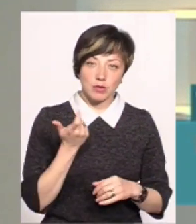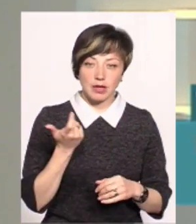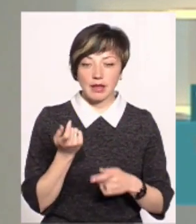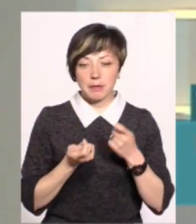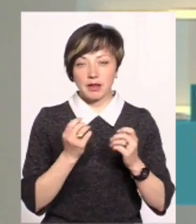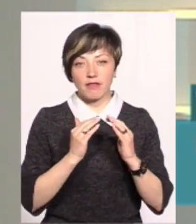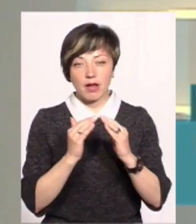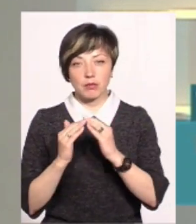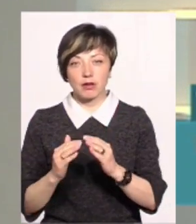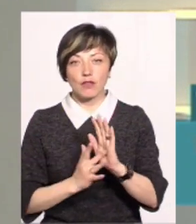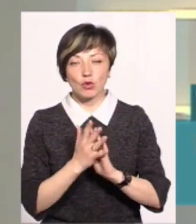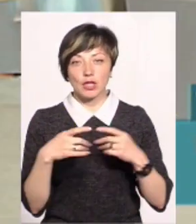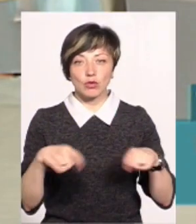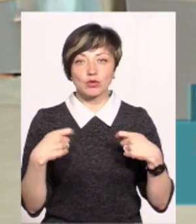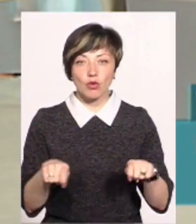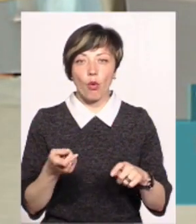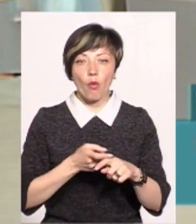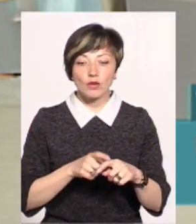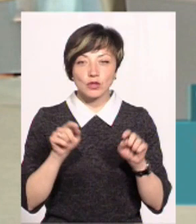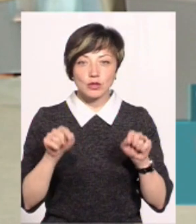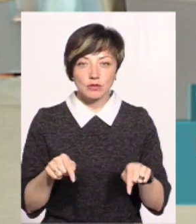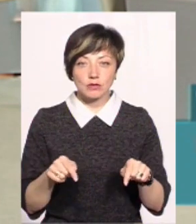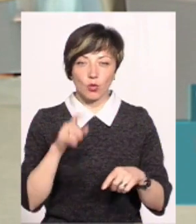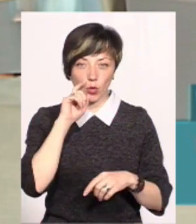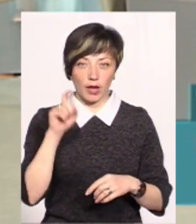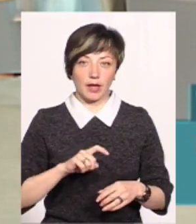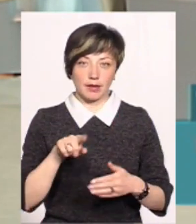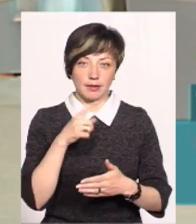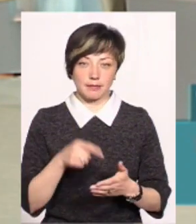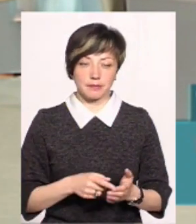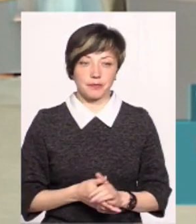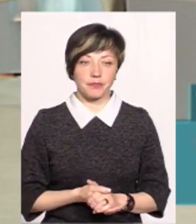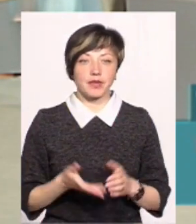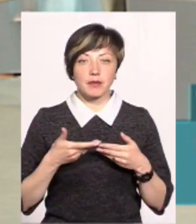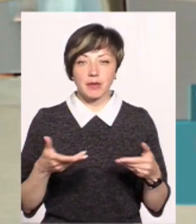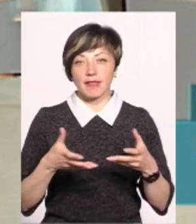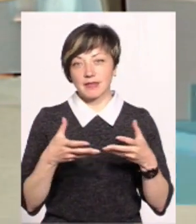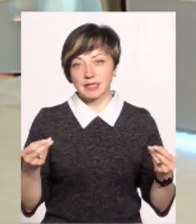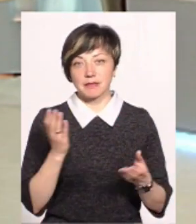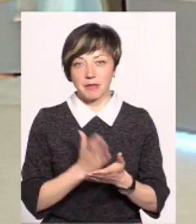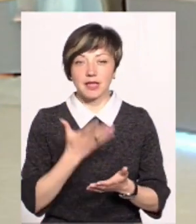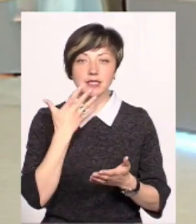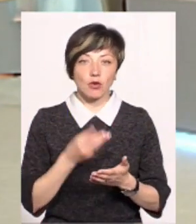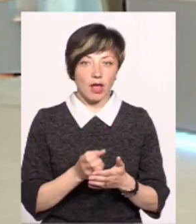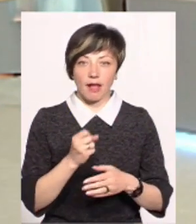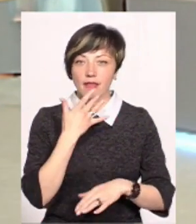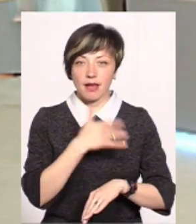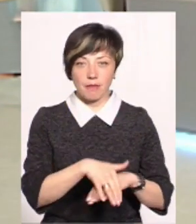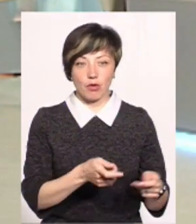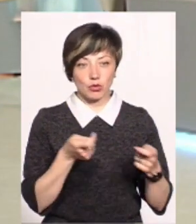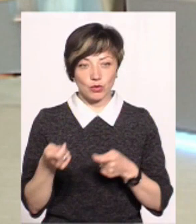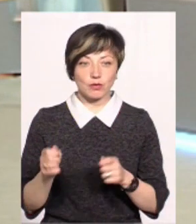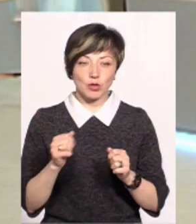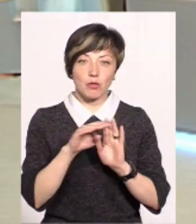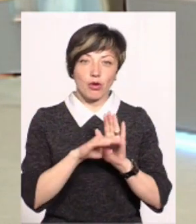дрібних фермерів вирощувати і реалізувати овочі саме в Україні, щоб ми от навесні мали своє, а не імпортоване.